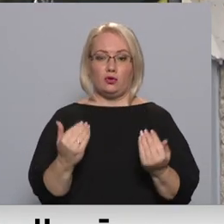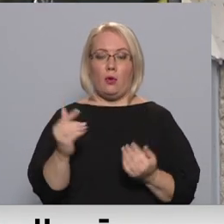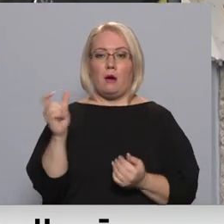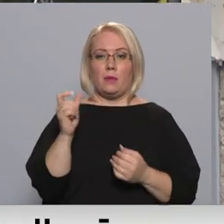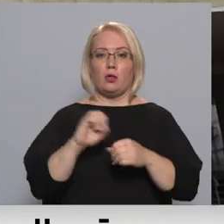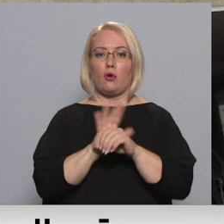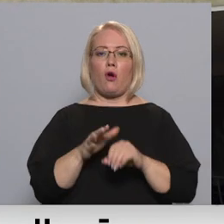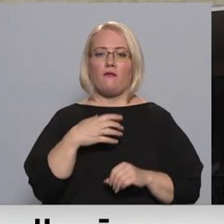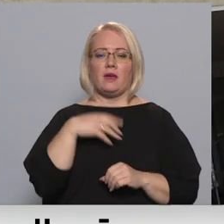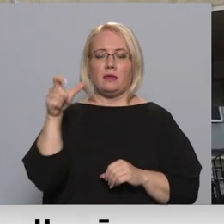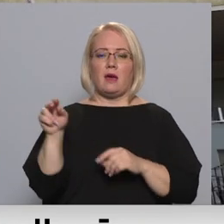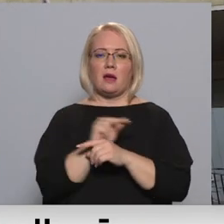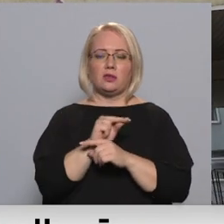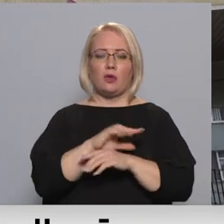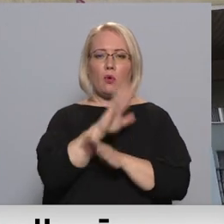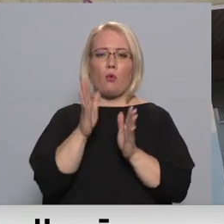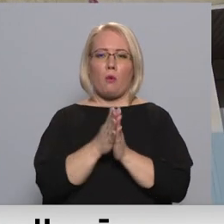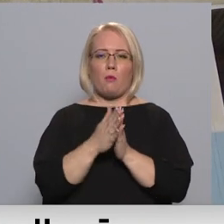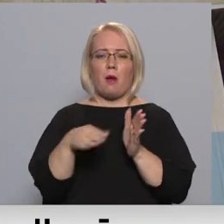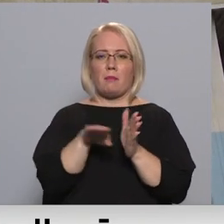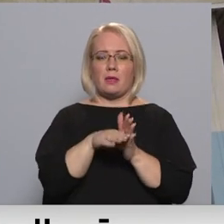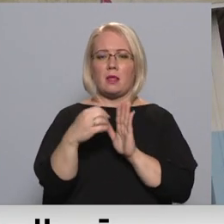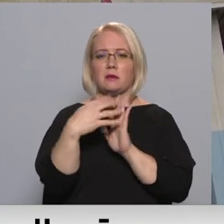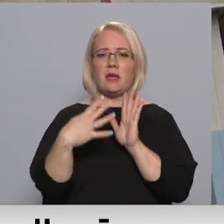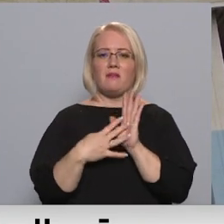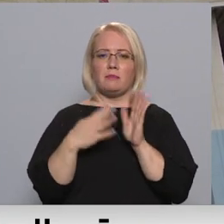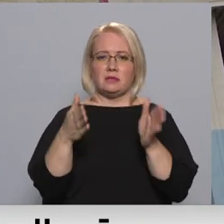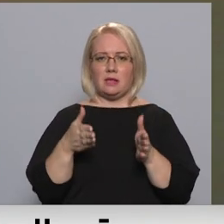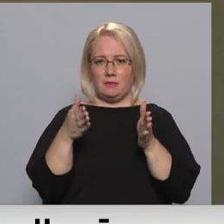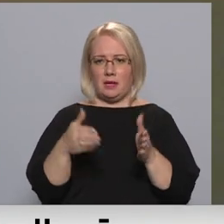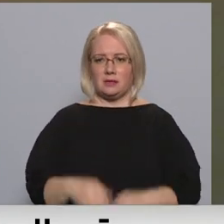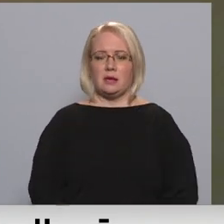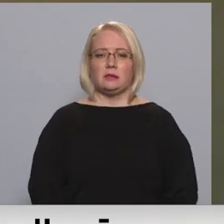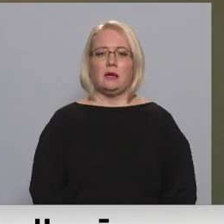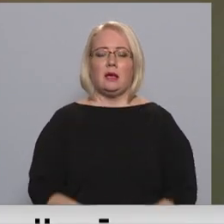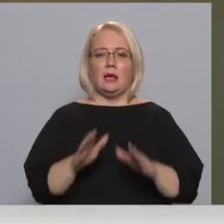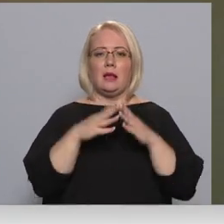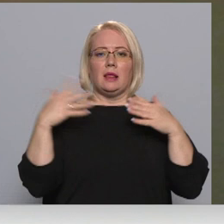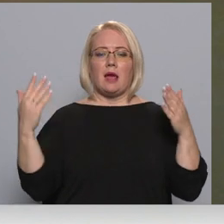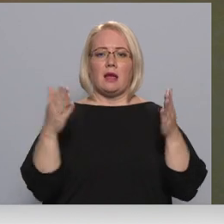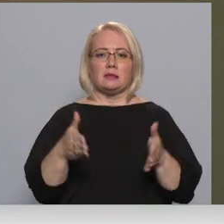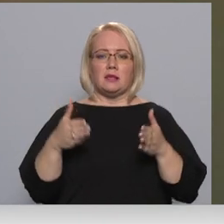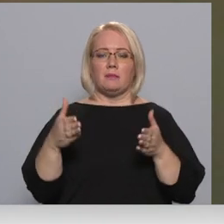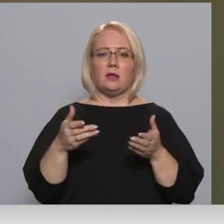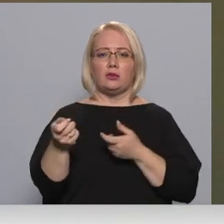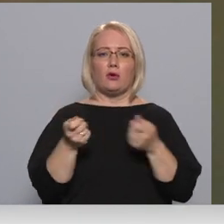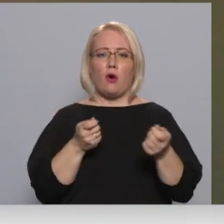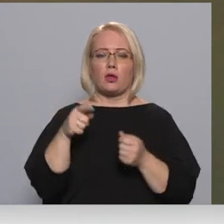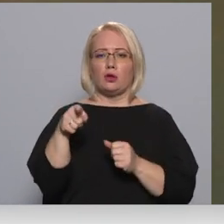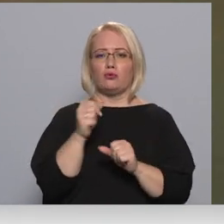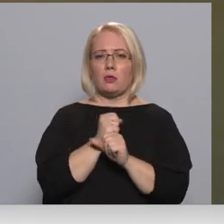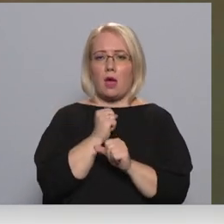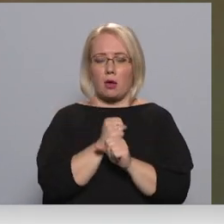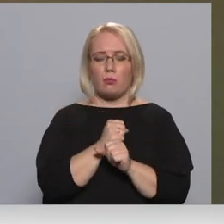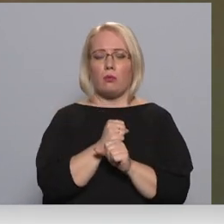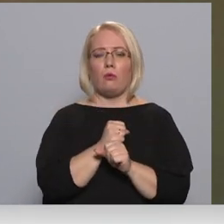pacientu ārstēšanā kopumā iesaistījušās 19 slimnīcas. Lielā slimnīca var koordinēt šo darbu, un